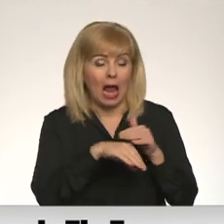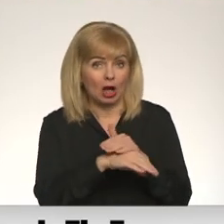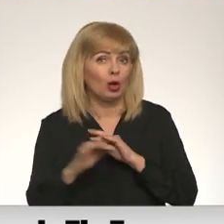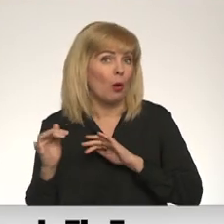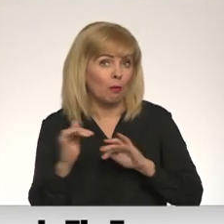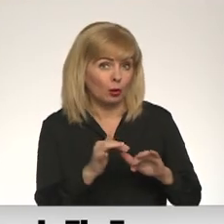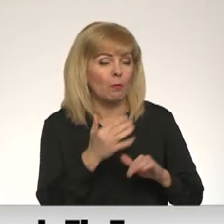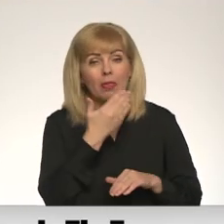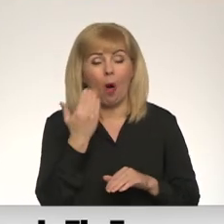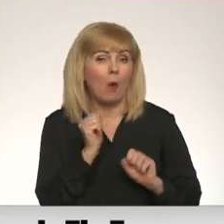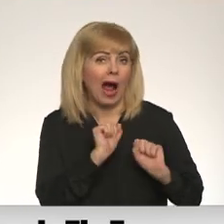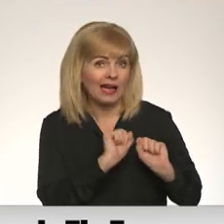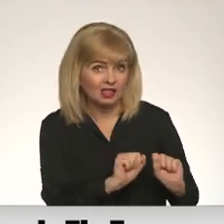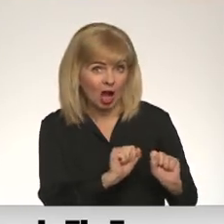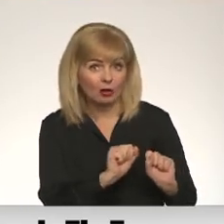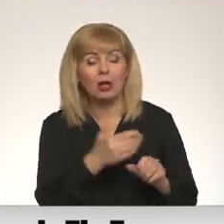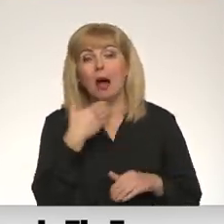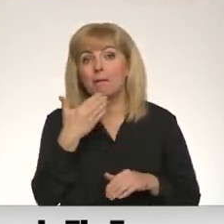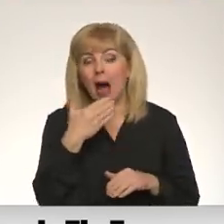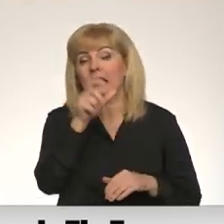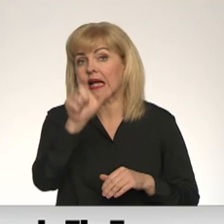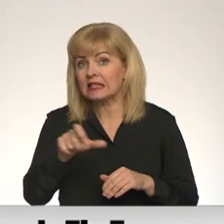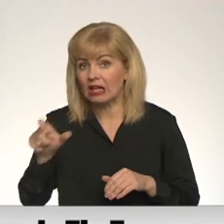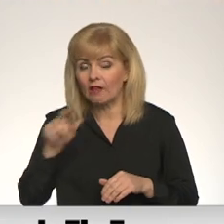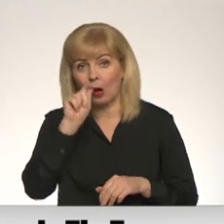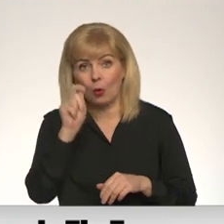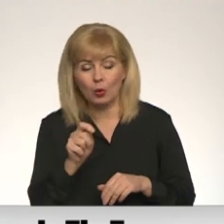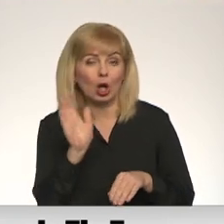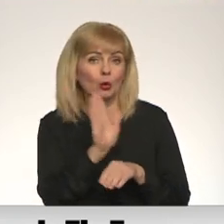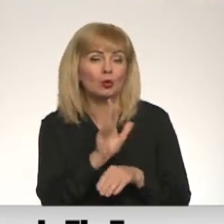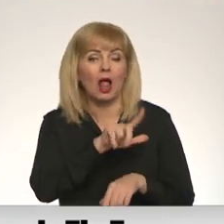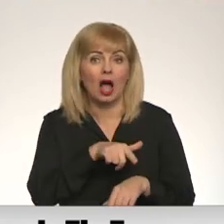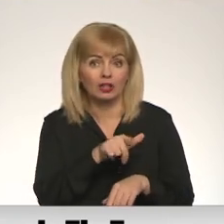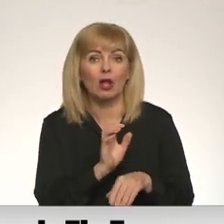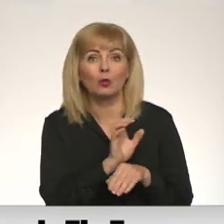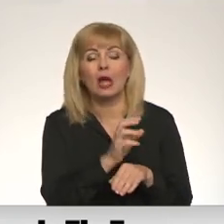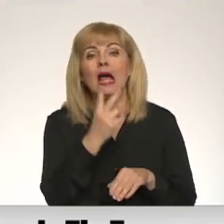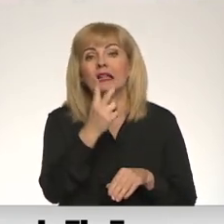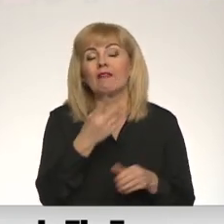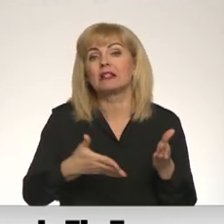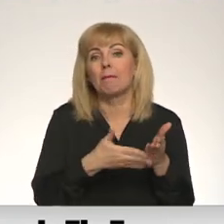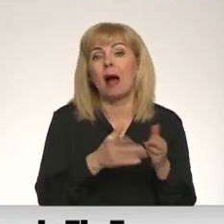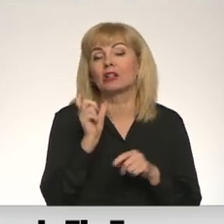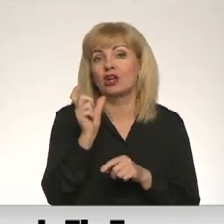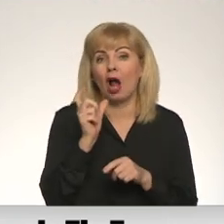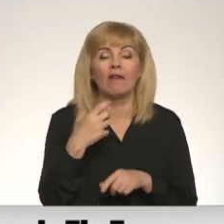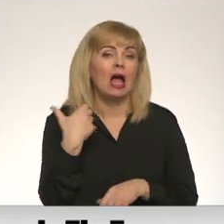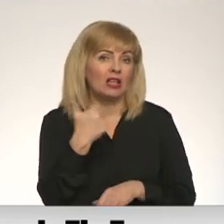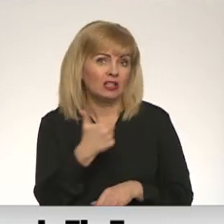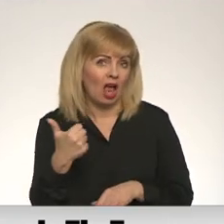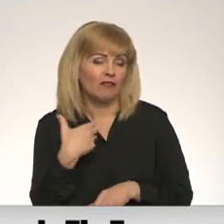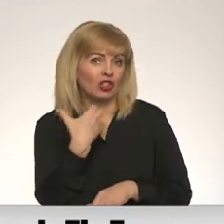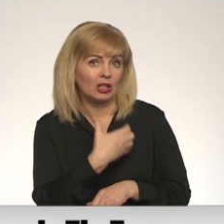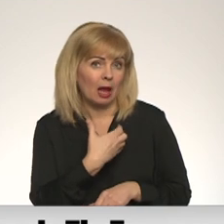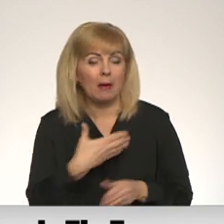ir neaizsargāti. Pateicoties līdz cilvēku atbalstamas Ukraina no Latvijas, tiek nosūtītas divas palīdzības kravas, sevišķi nepieciešam esot